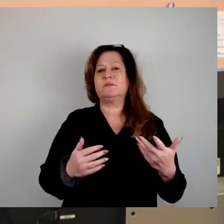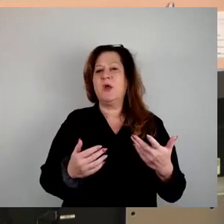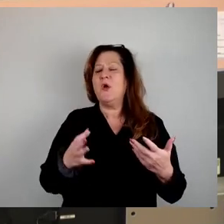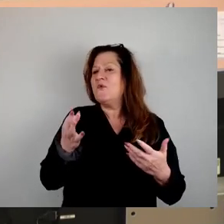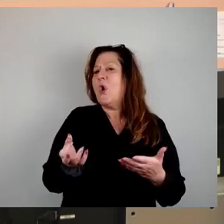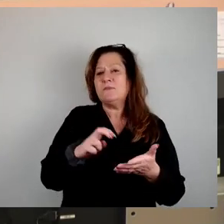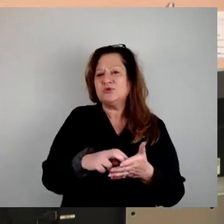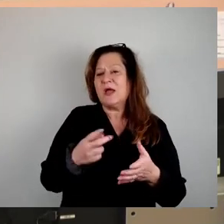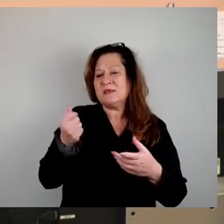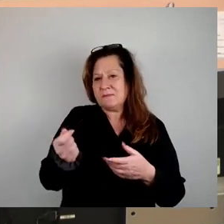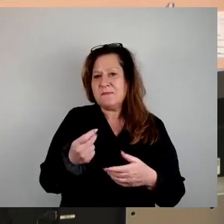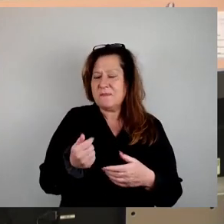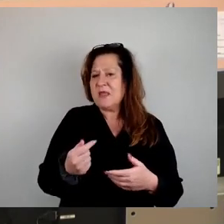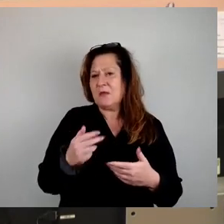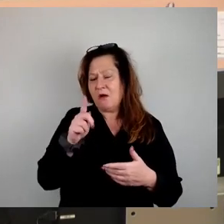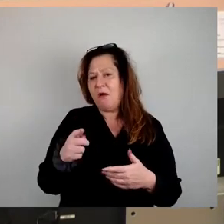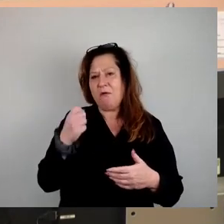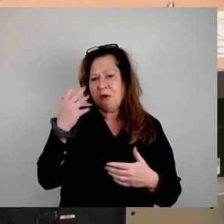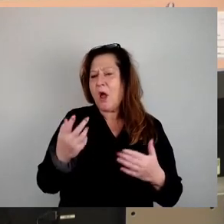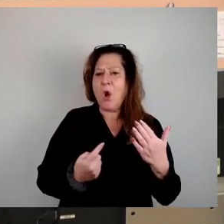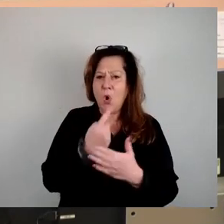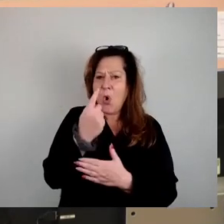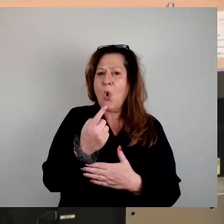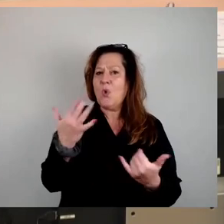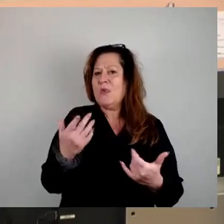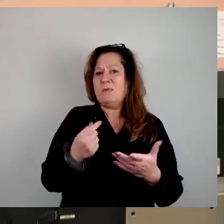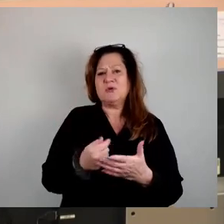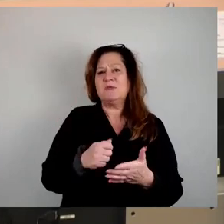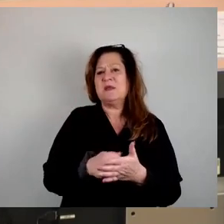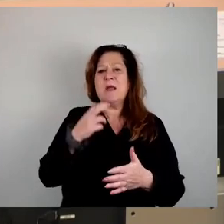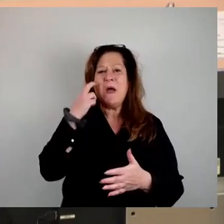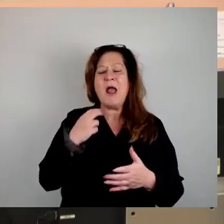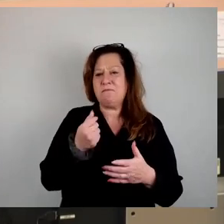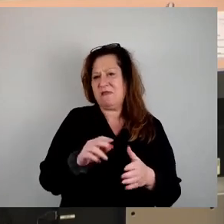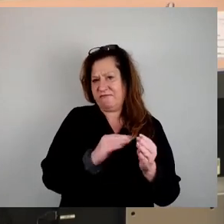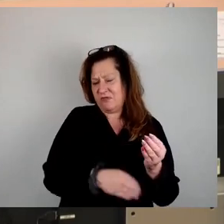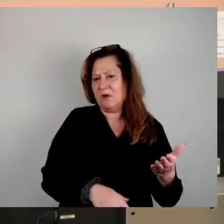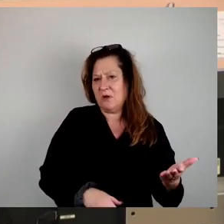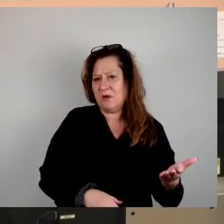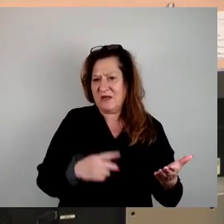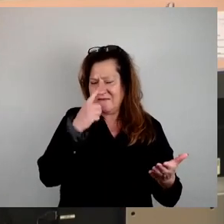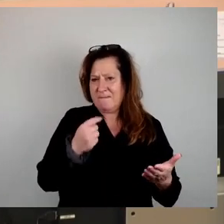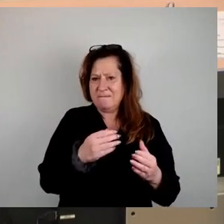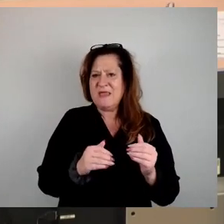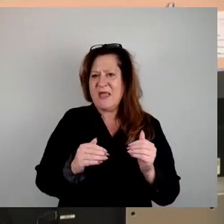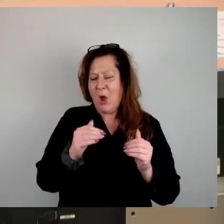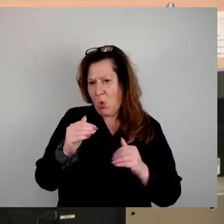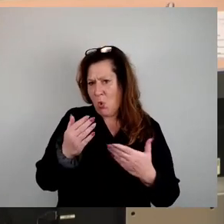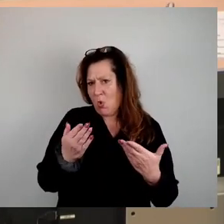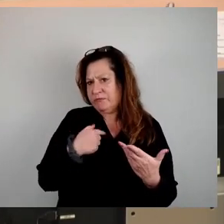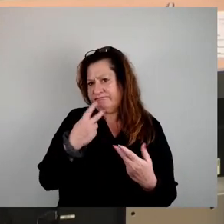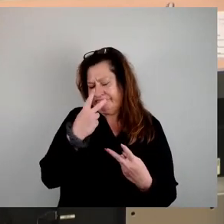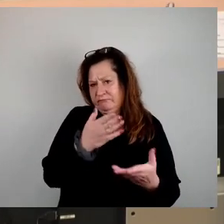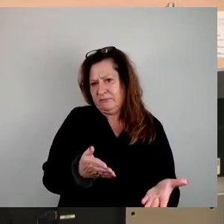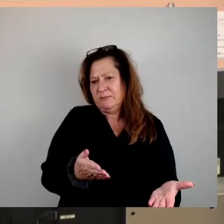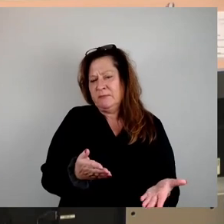so hoch ist inzwischen wie eine Bestandsmiete im alten Mietvertrag, wenn man sich um die Mieterhöhung ein bisschen gekümmert hat, dass die abgewährt werden